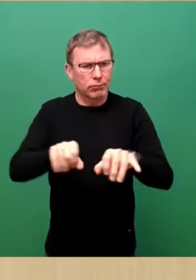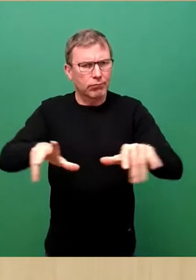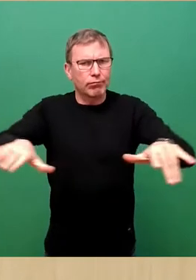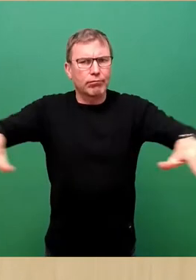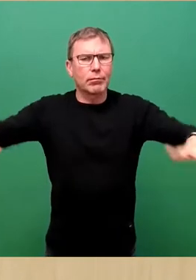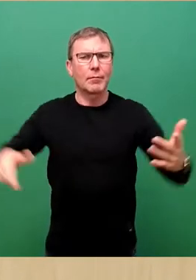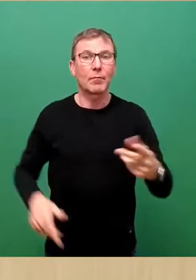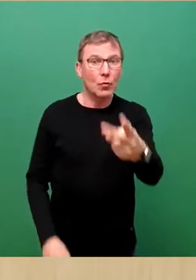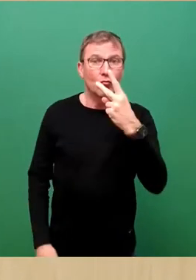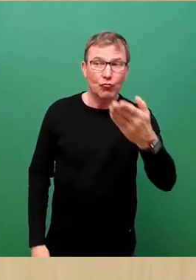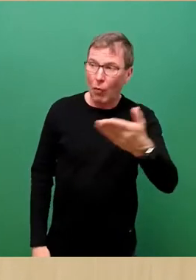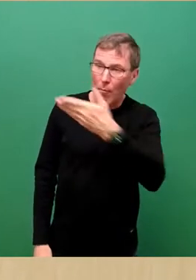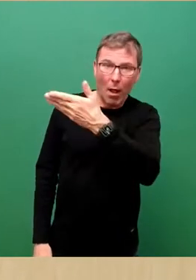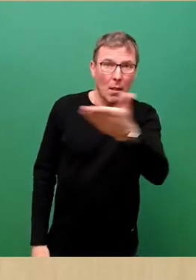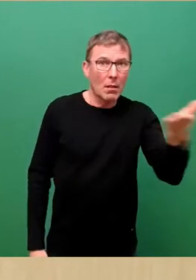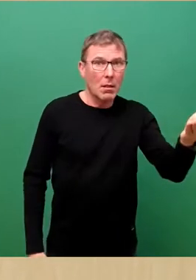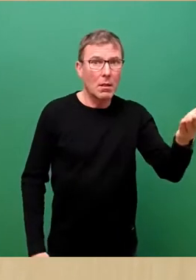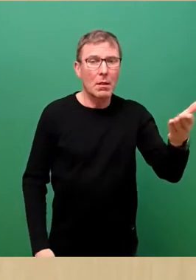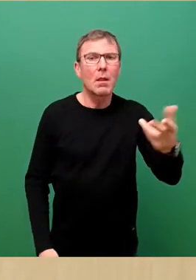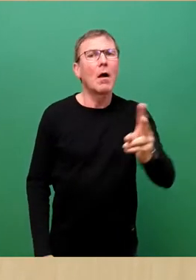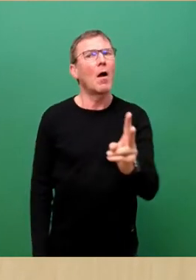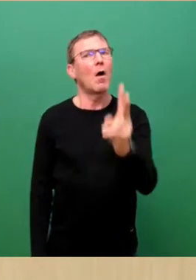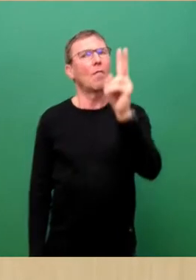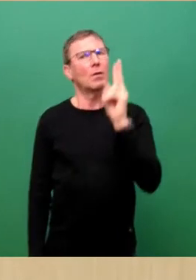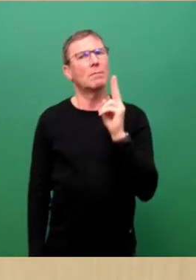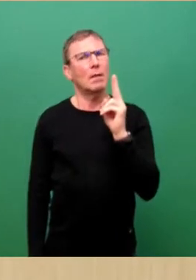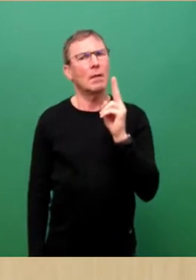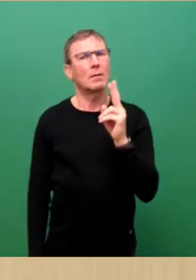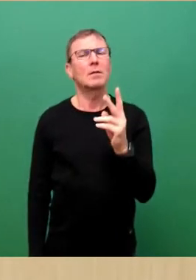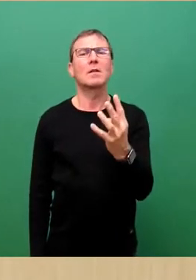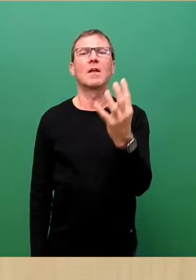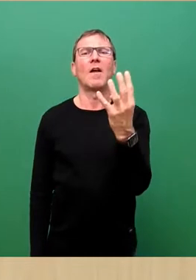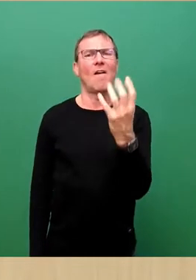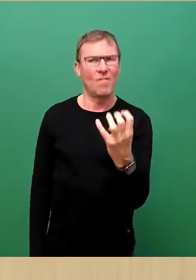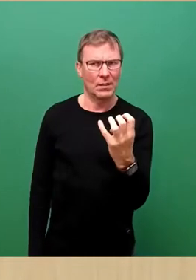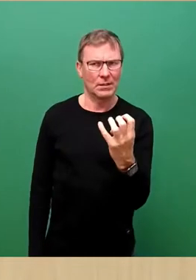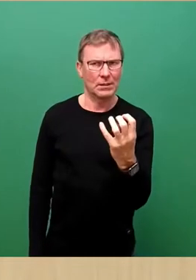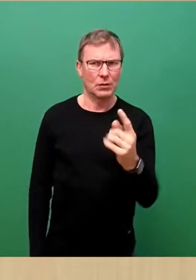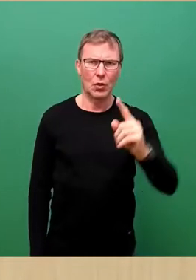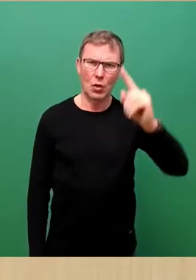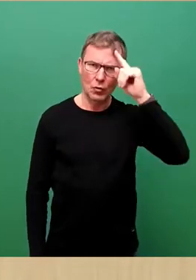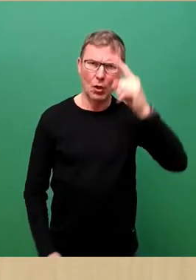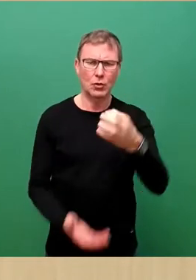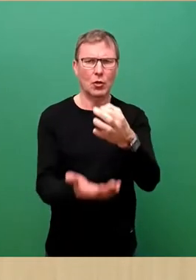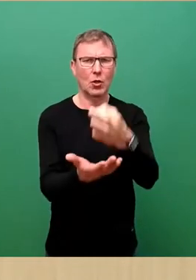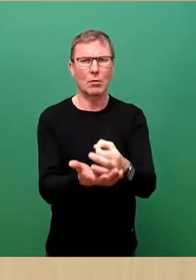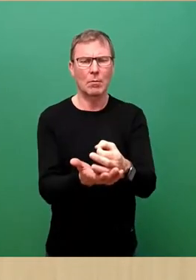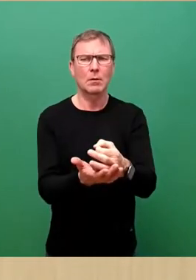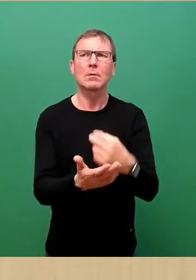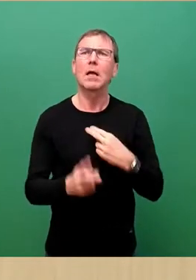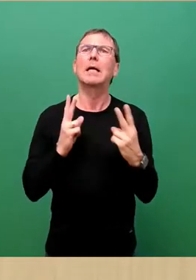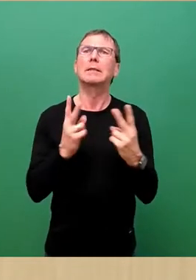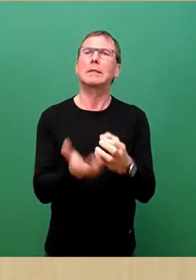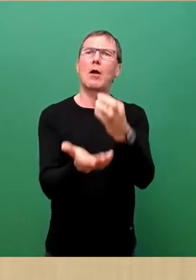schauen wir doch mal hin. Vor zwei Jahren waren es noch 40 deutsche Kommunen, die sich zum Sichernhafen erklärt